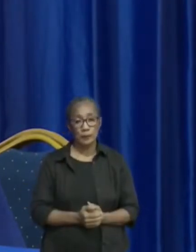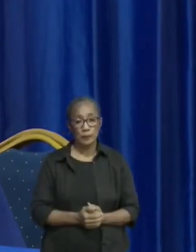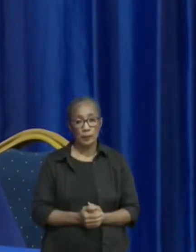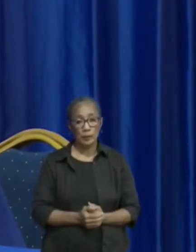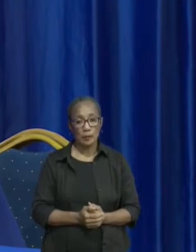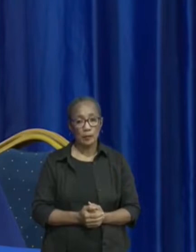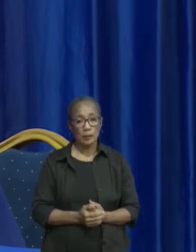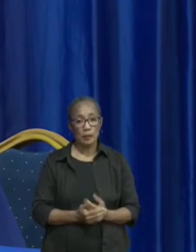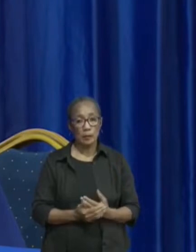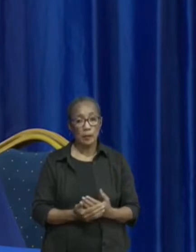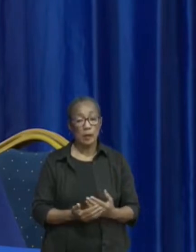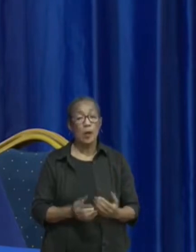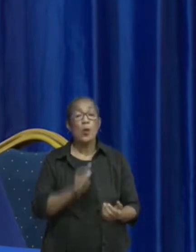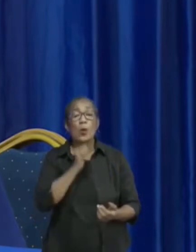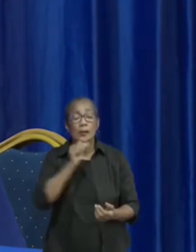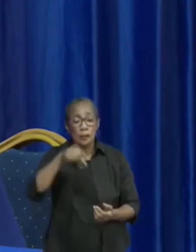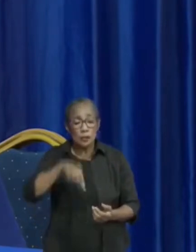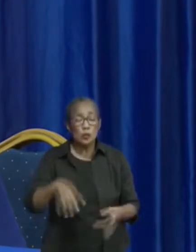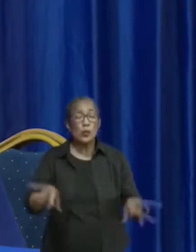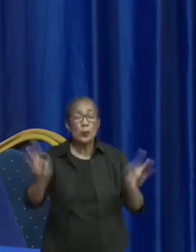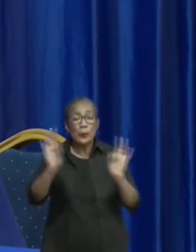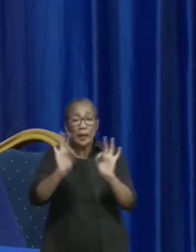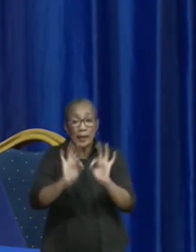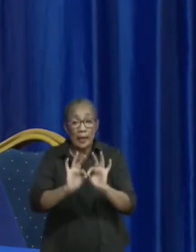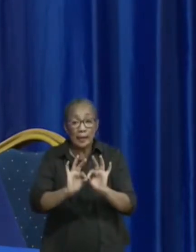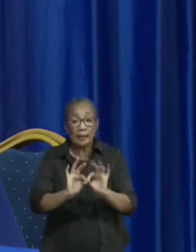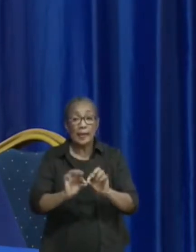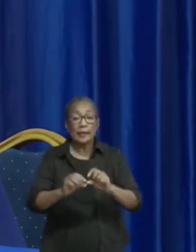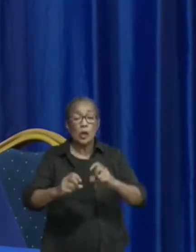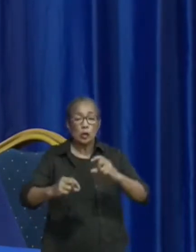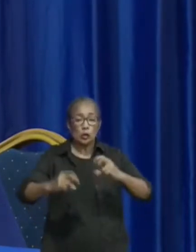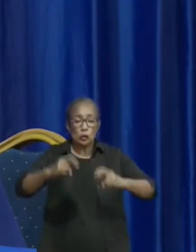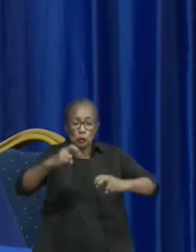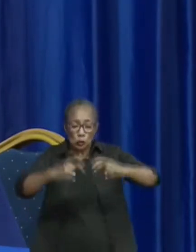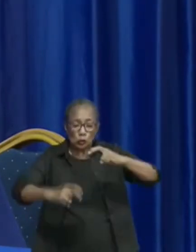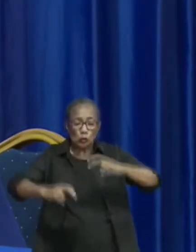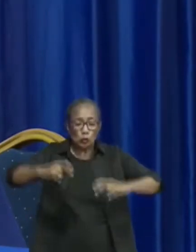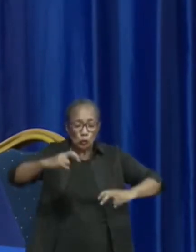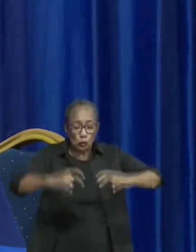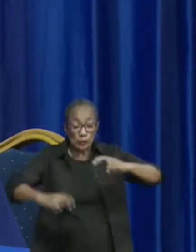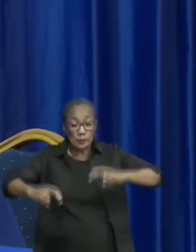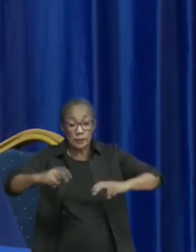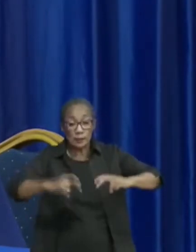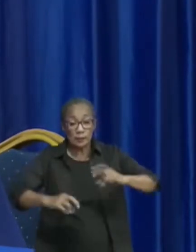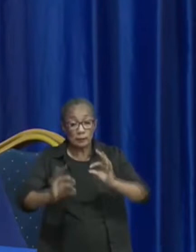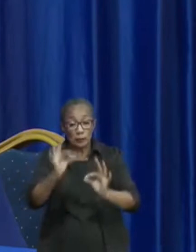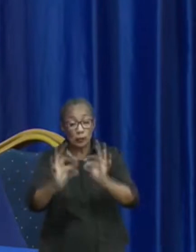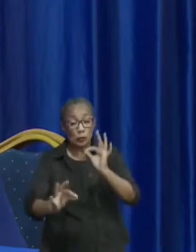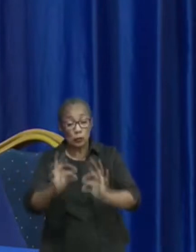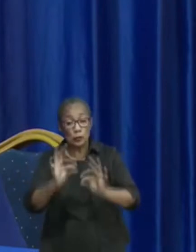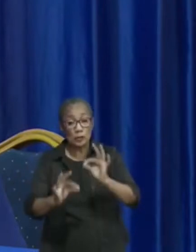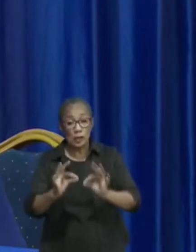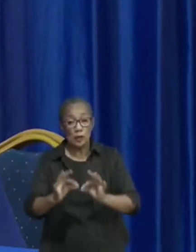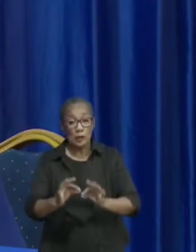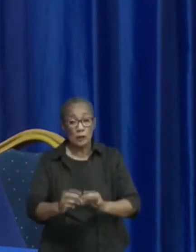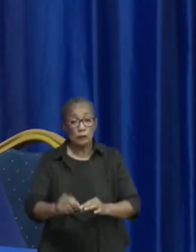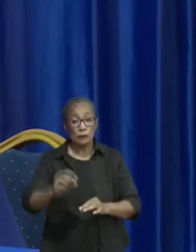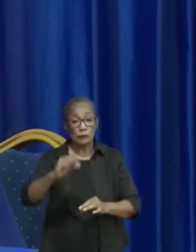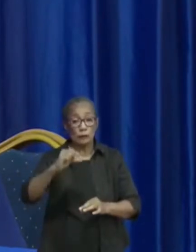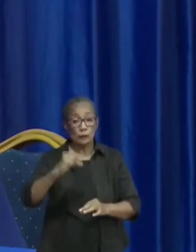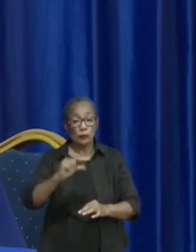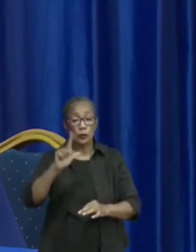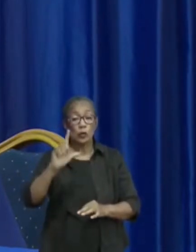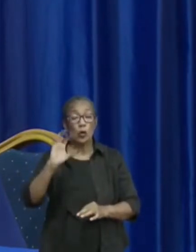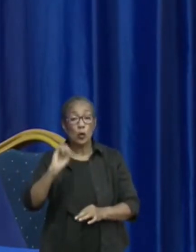Waarom is dit nu belangrijk? De toetsen voor de GLO, die zullen